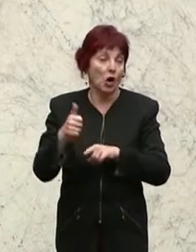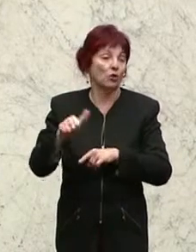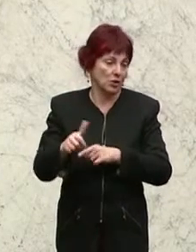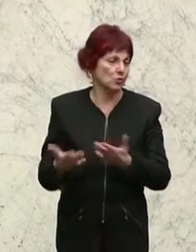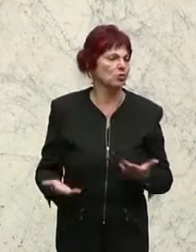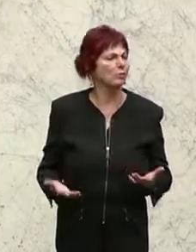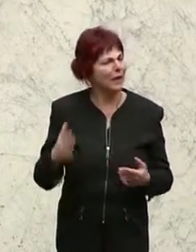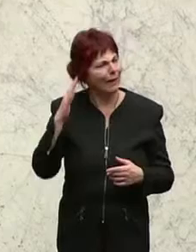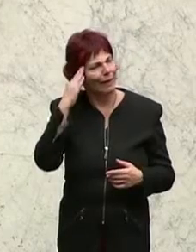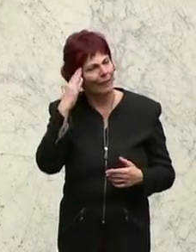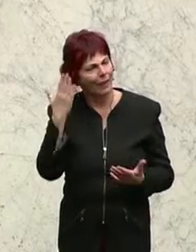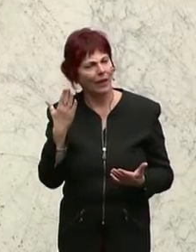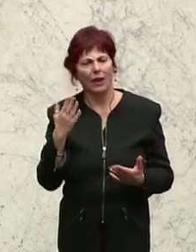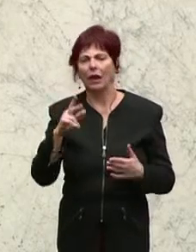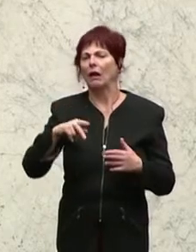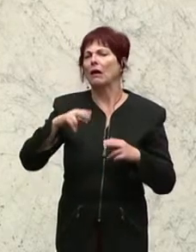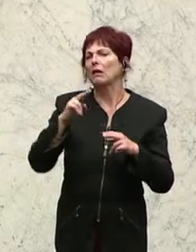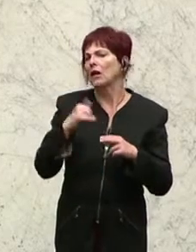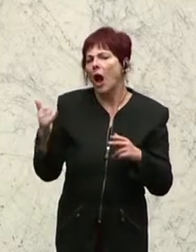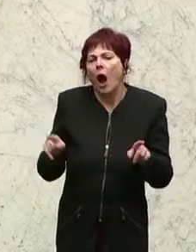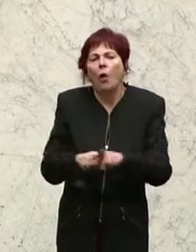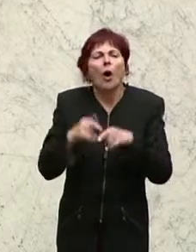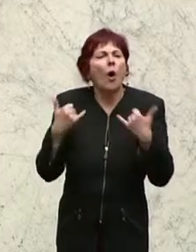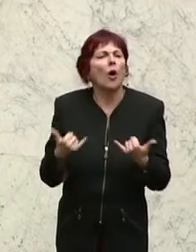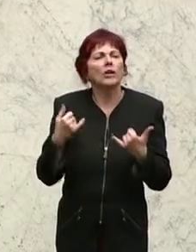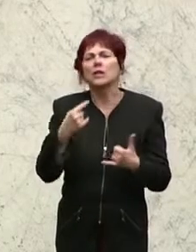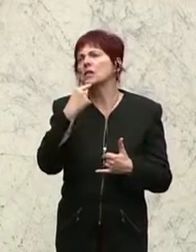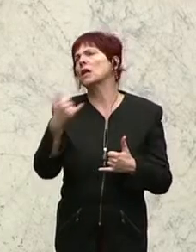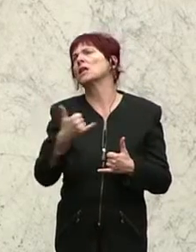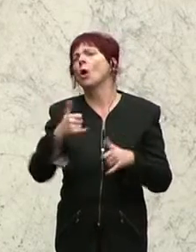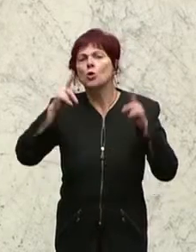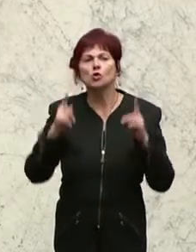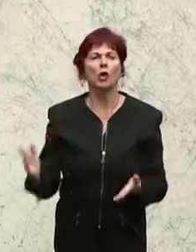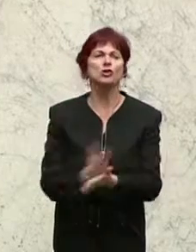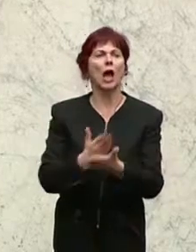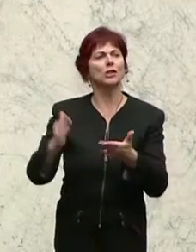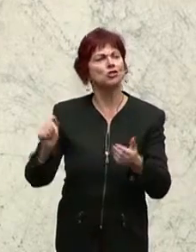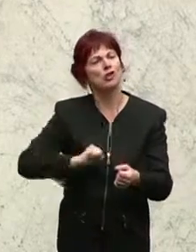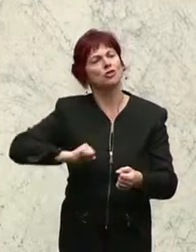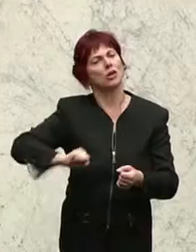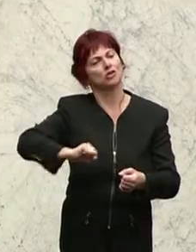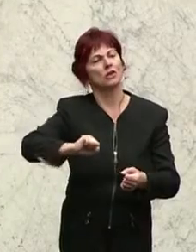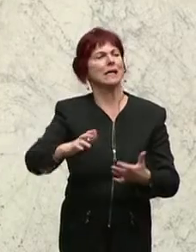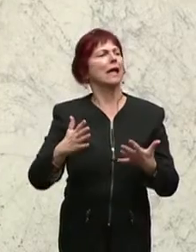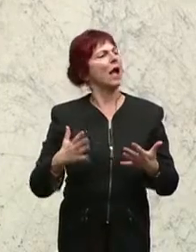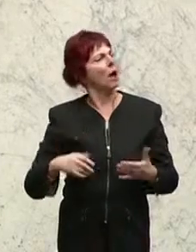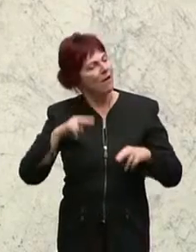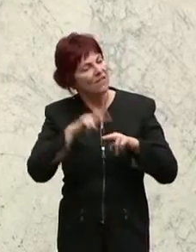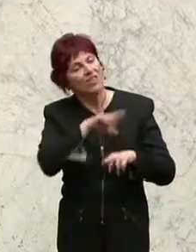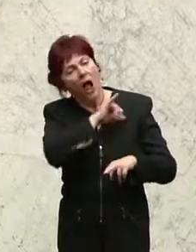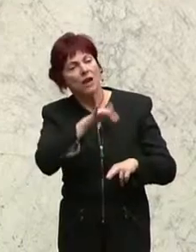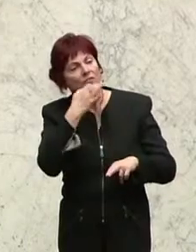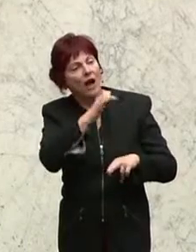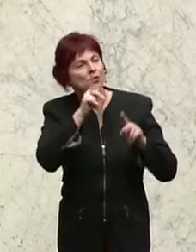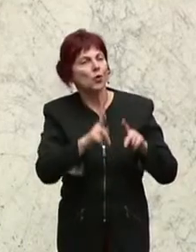man immer wieder nach Entscheidungen und nach Schnelligkeit in der Entscheidung gerufen wird. Also so kann dieses Museum auch ein